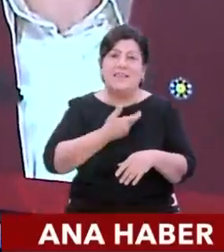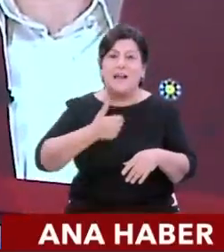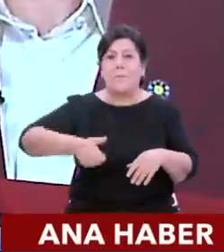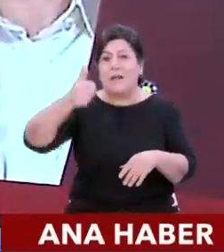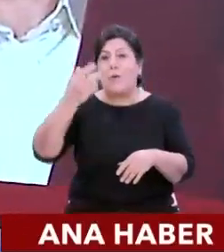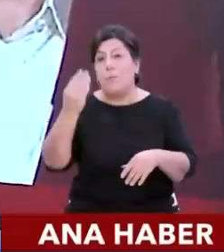olmak istiyor. Peki.